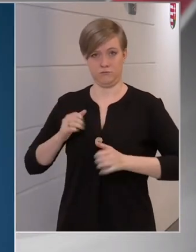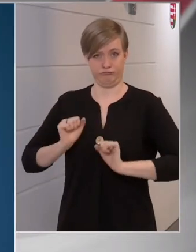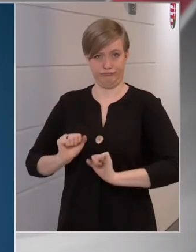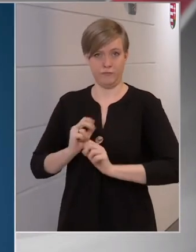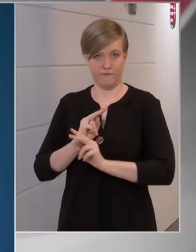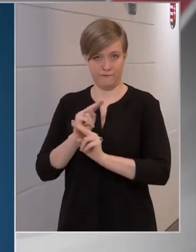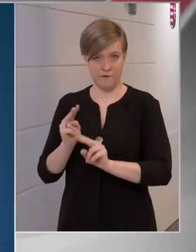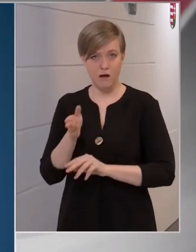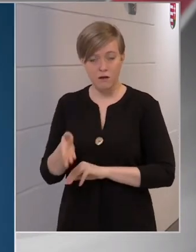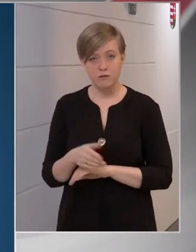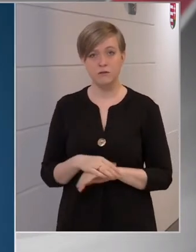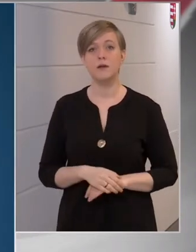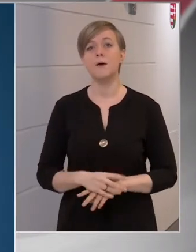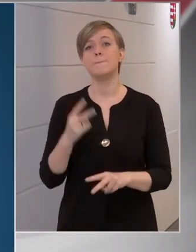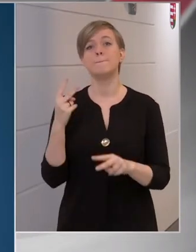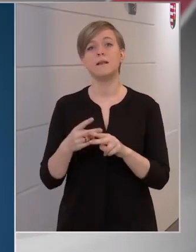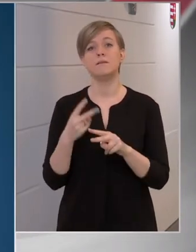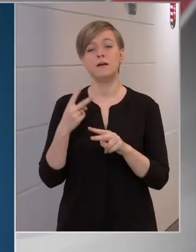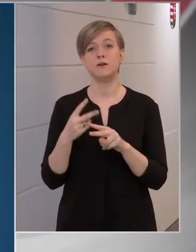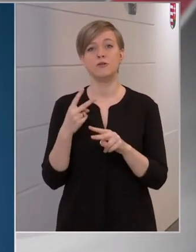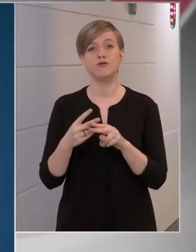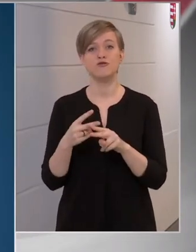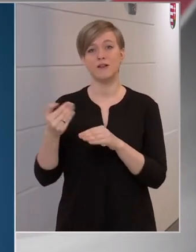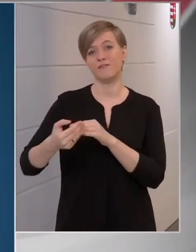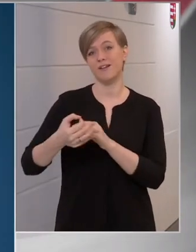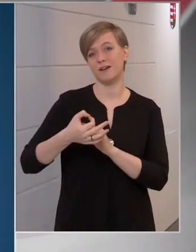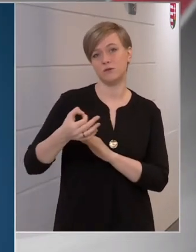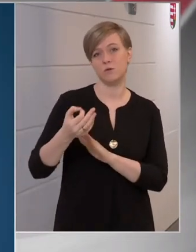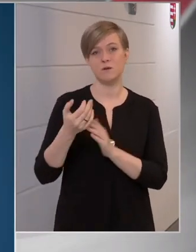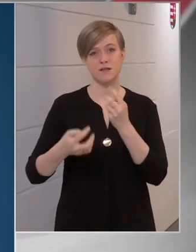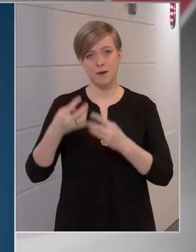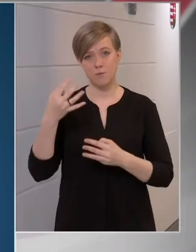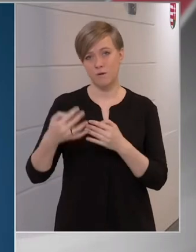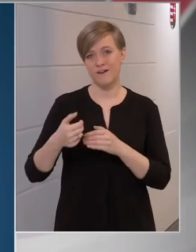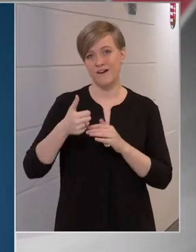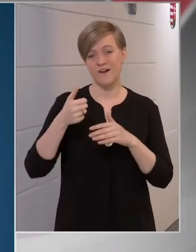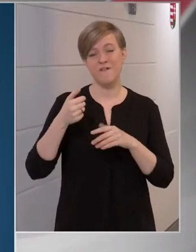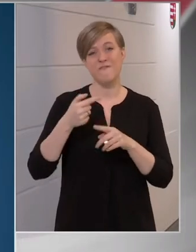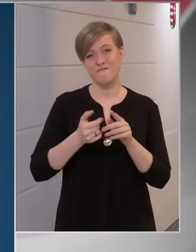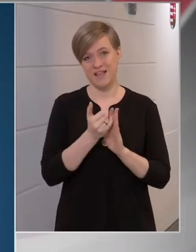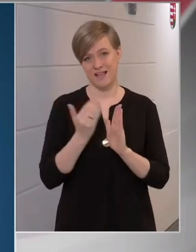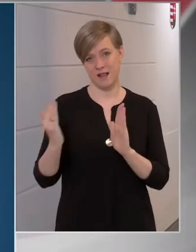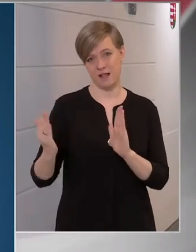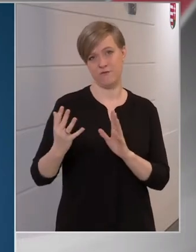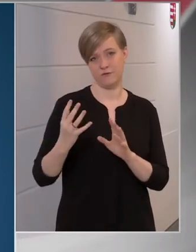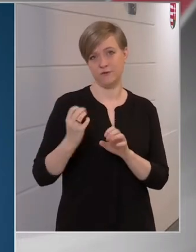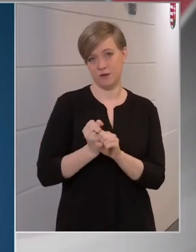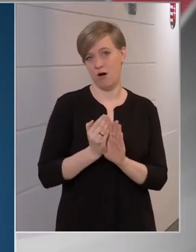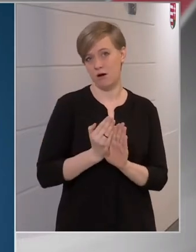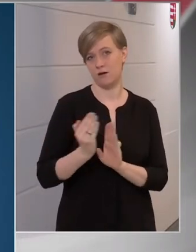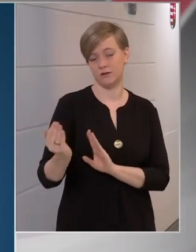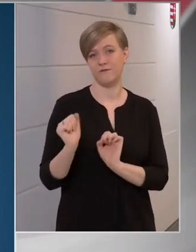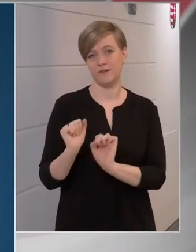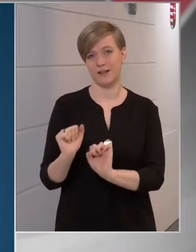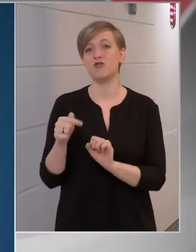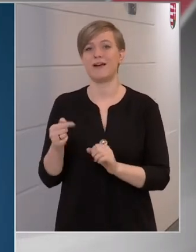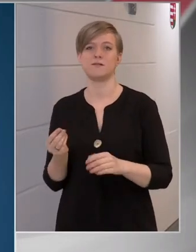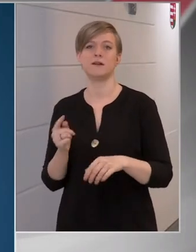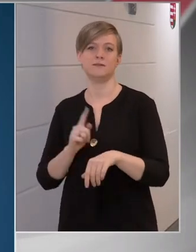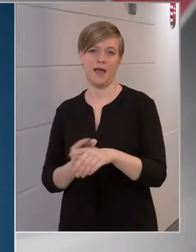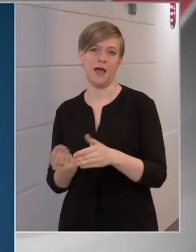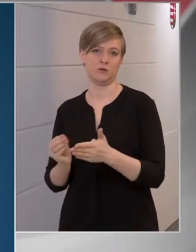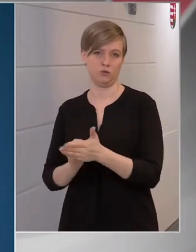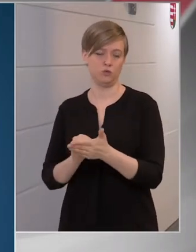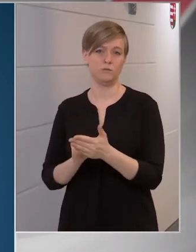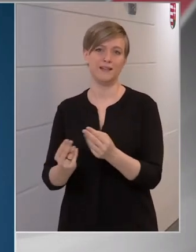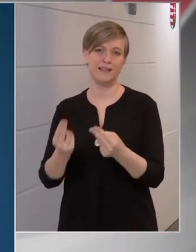a betegség végétől számított fél éven áttart a védettség, és ezt a dátumot ebben az